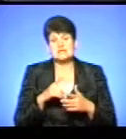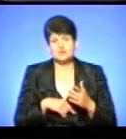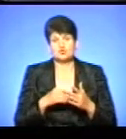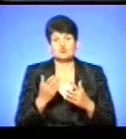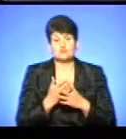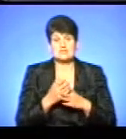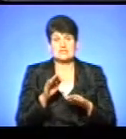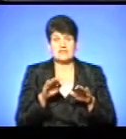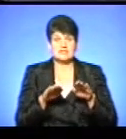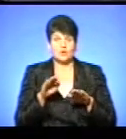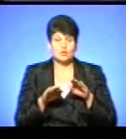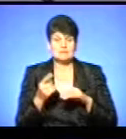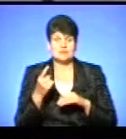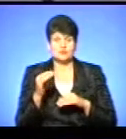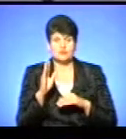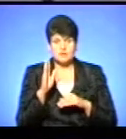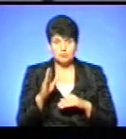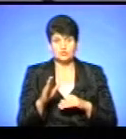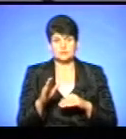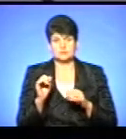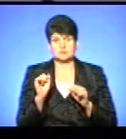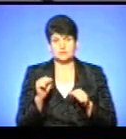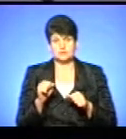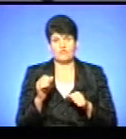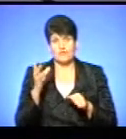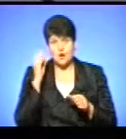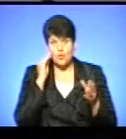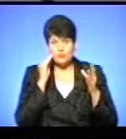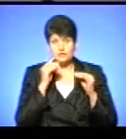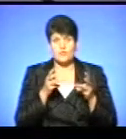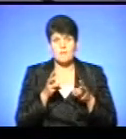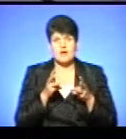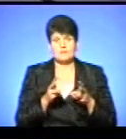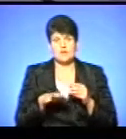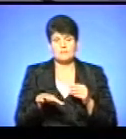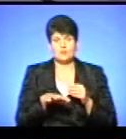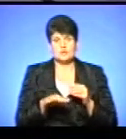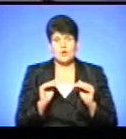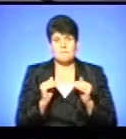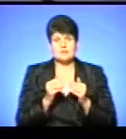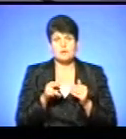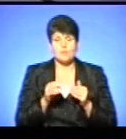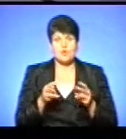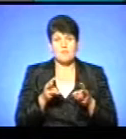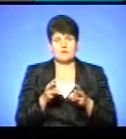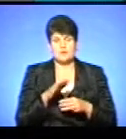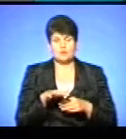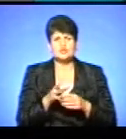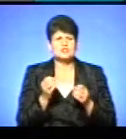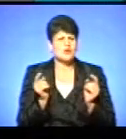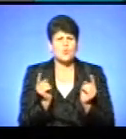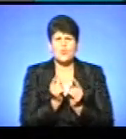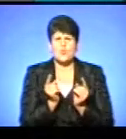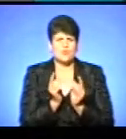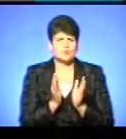з 1 жовтня буде можливість, це буде враховуватися тільки опалювальна площа, обмеження по опалювальної площі 200 квадратів для будинку. ще дуже коротко, бо